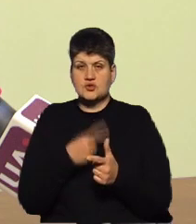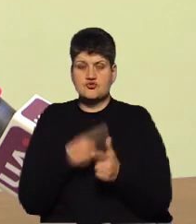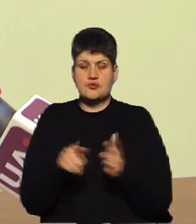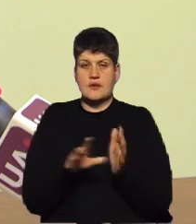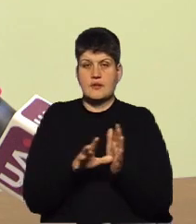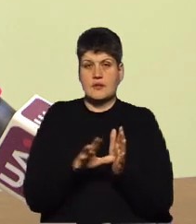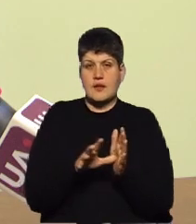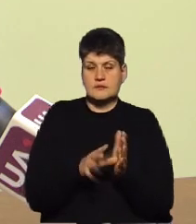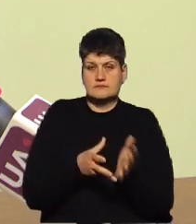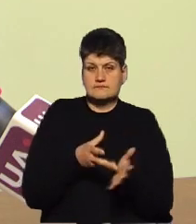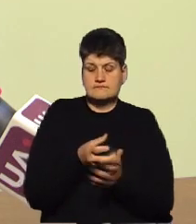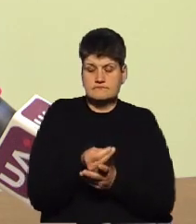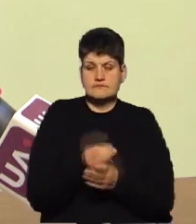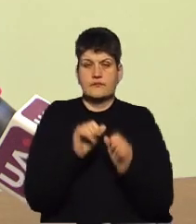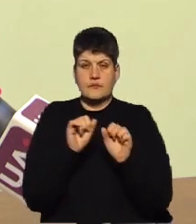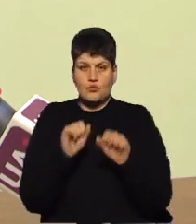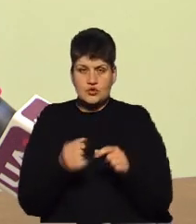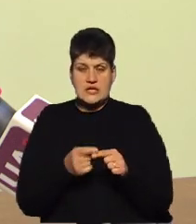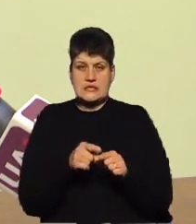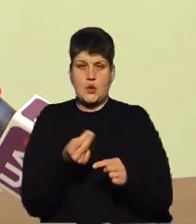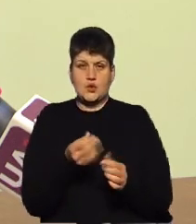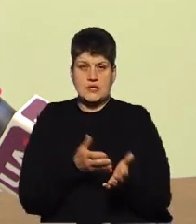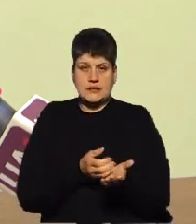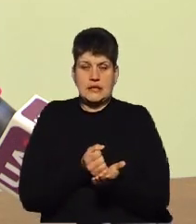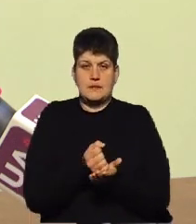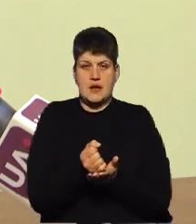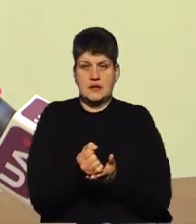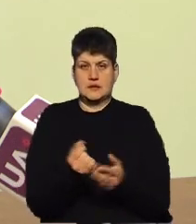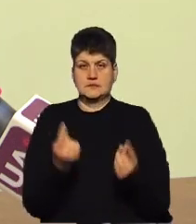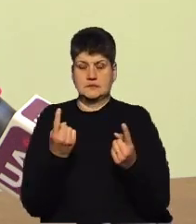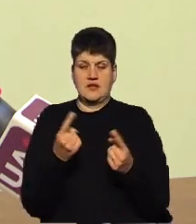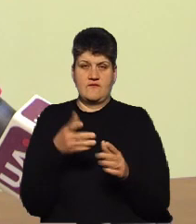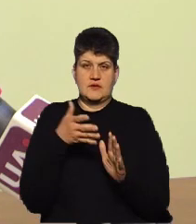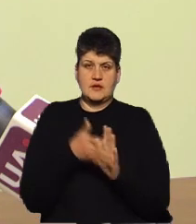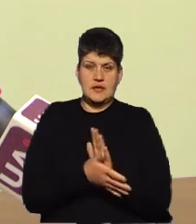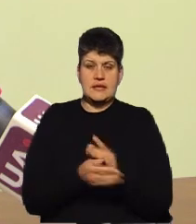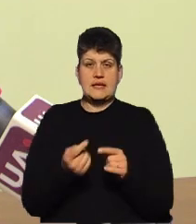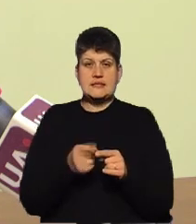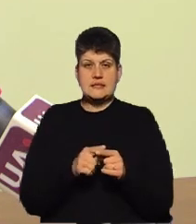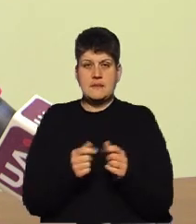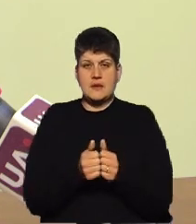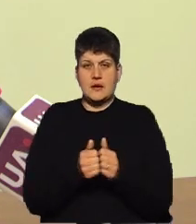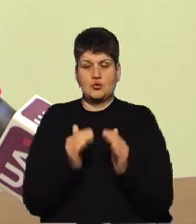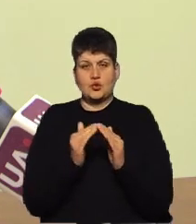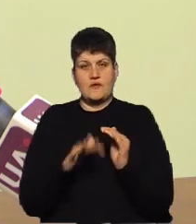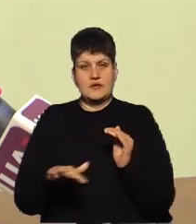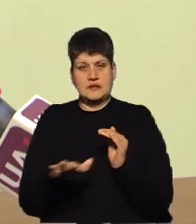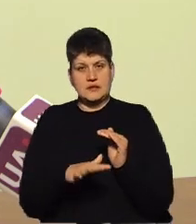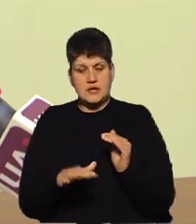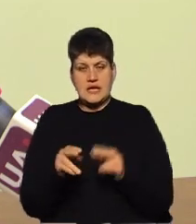Можна ці кошти направити і на капітальні видатки, це і прибутненкова територія, і ремонт доріг.